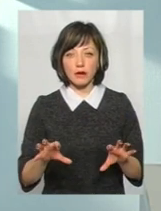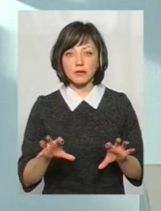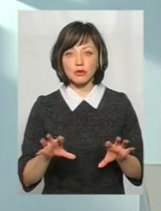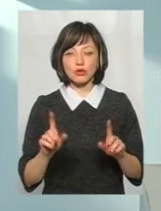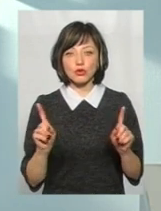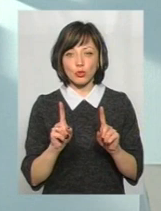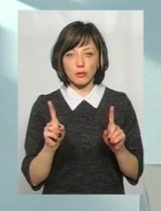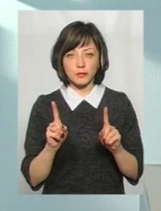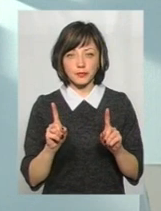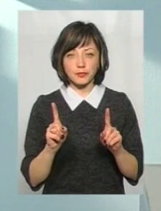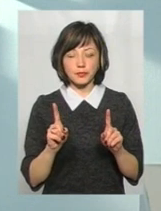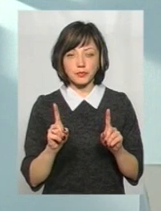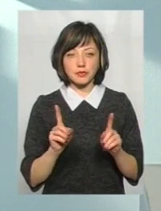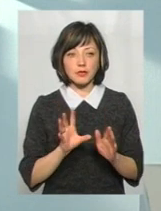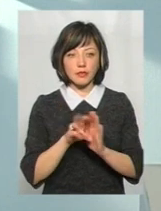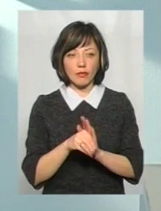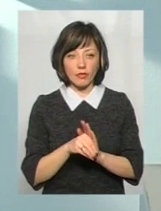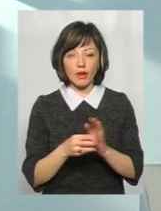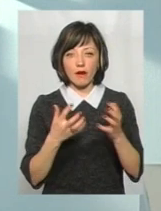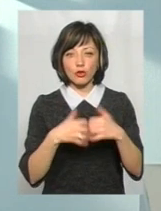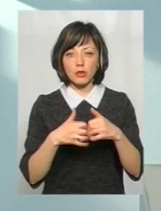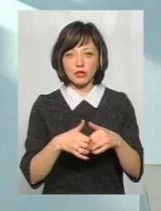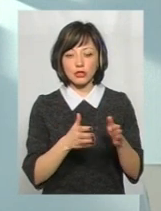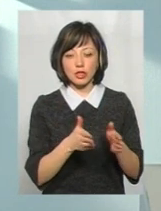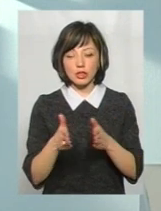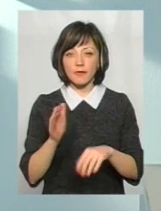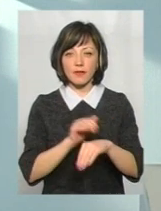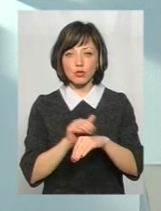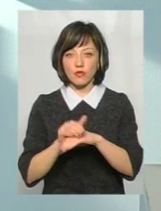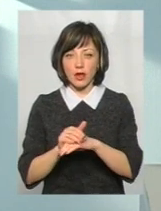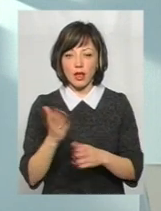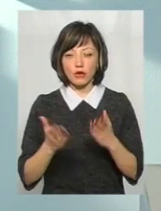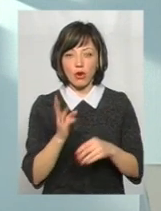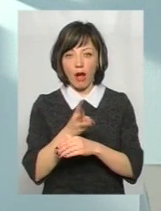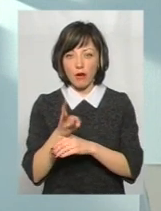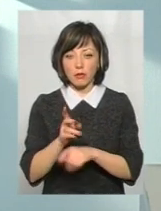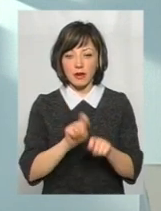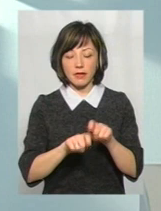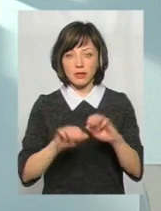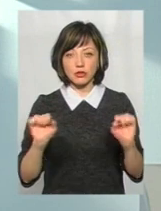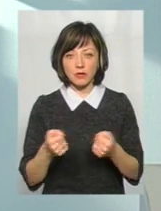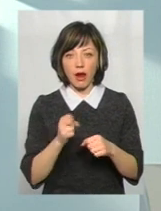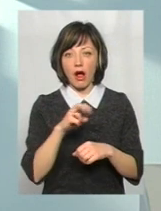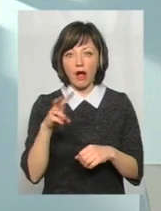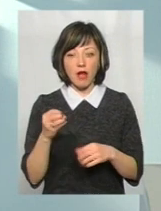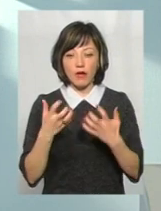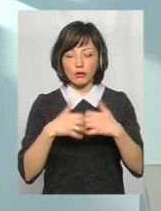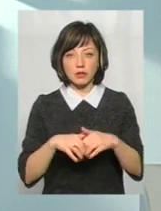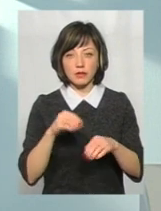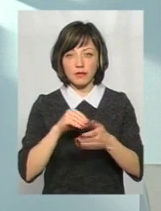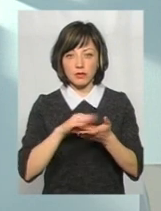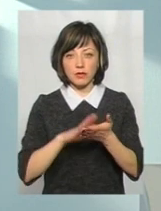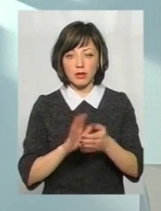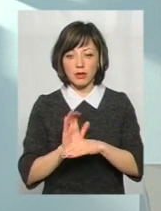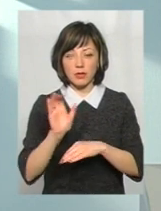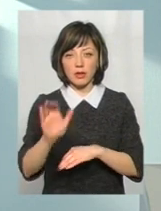для того, щоб ввести все ж таки автоматичний режим фіксування. Адже, якщо камера буде виміряти швидкість, але не буде автоматично фіксувати